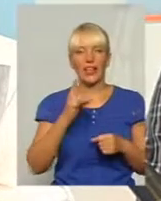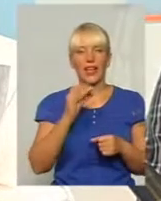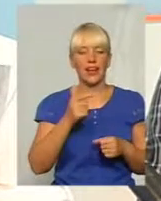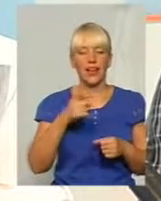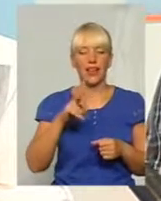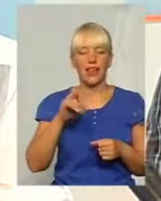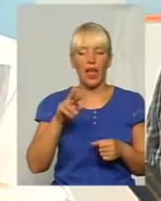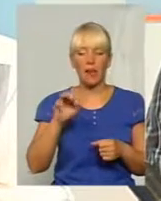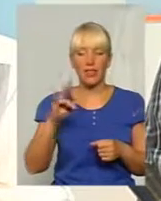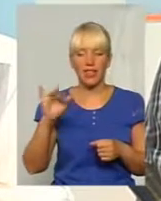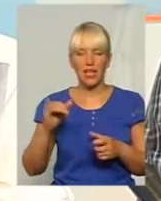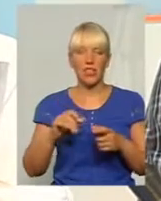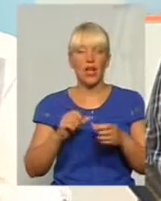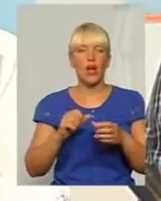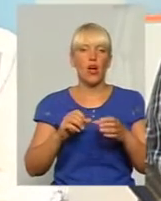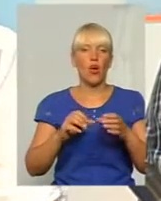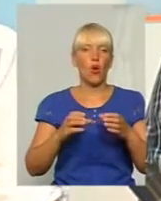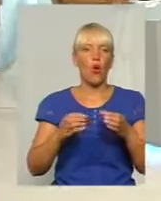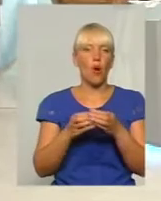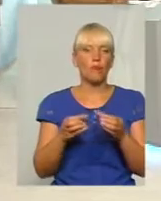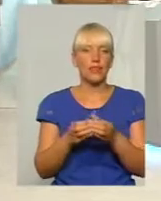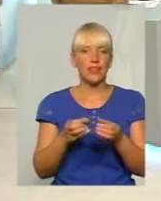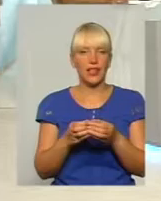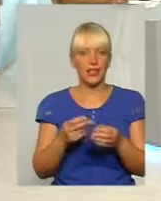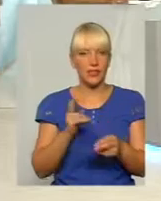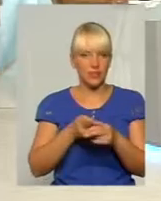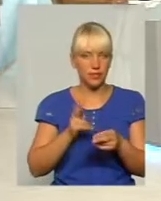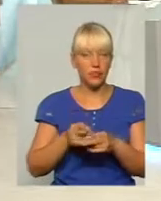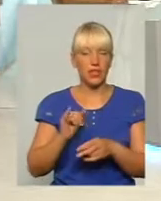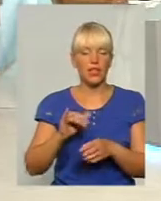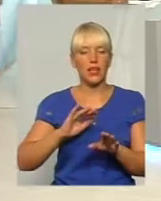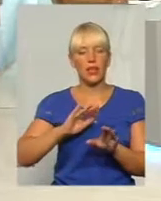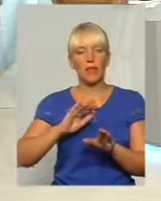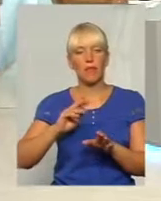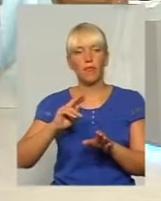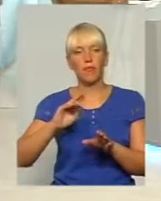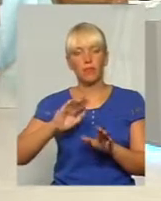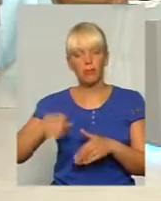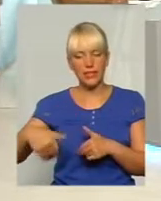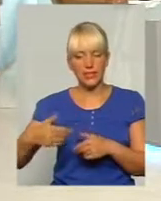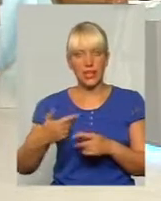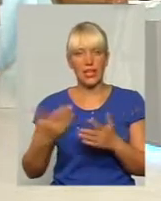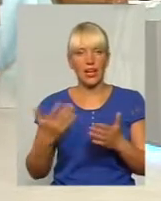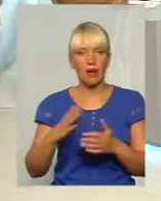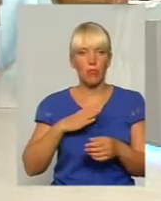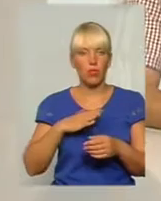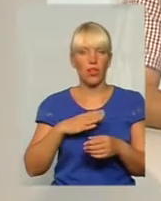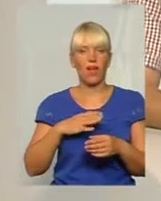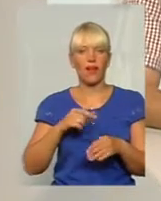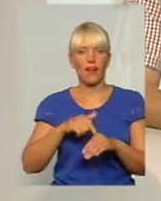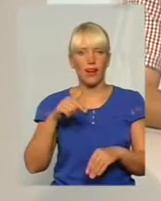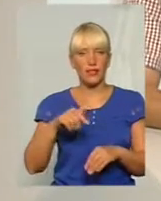ставляв палки в колеса по поданню. І після була громадська реакція під стінами